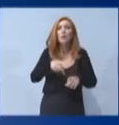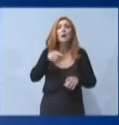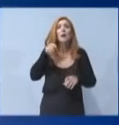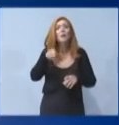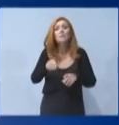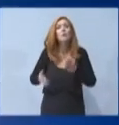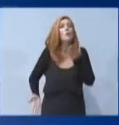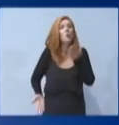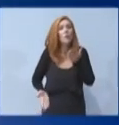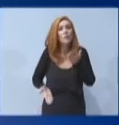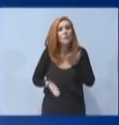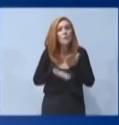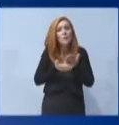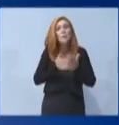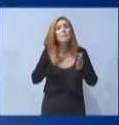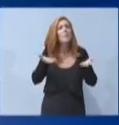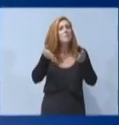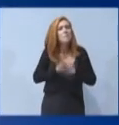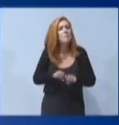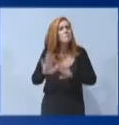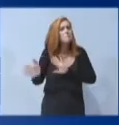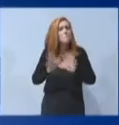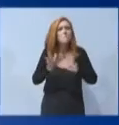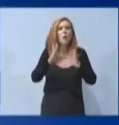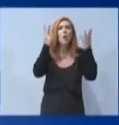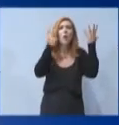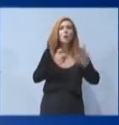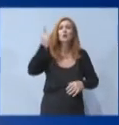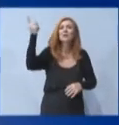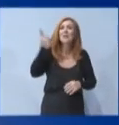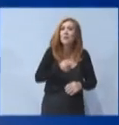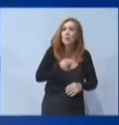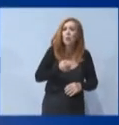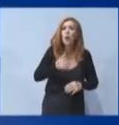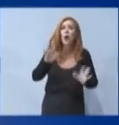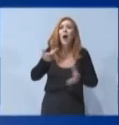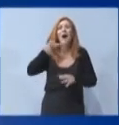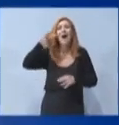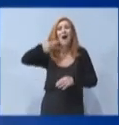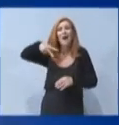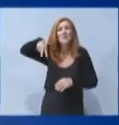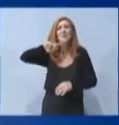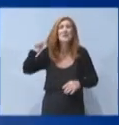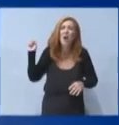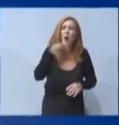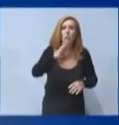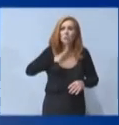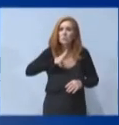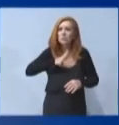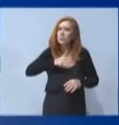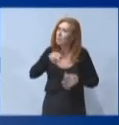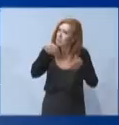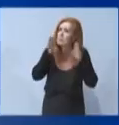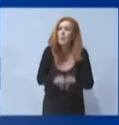καλύπτει τουλάχιστον το 80% των αυξήσεων σε όλους τους καταναλωτές. Σε